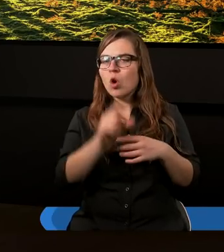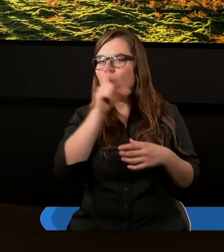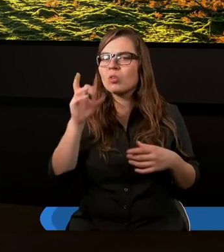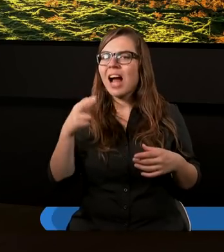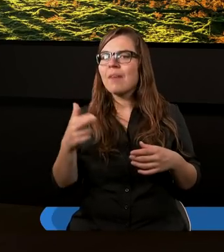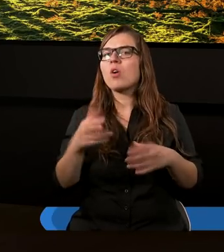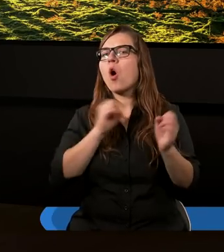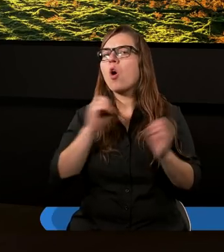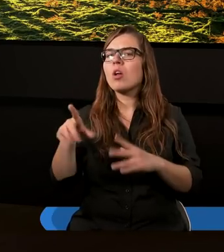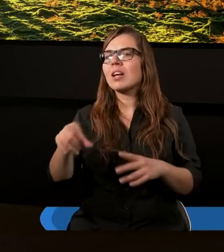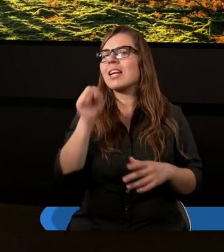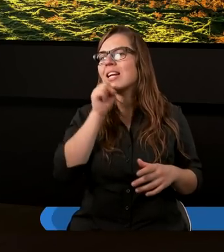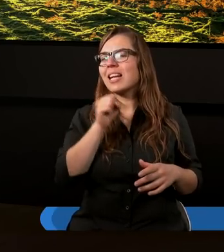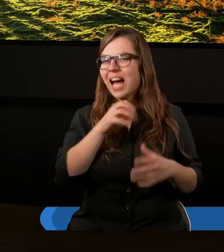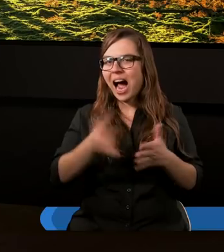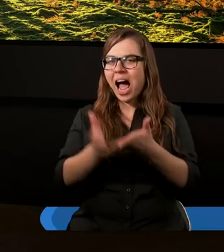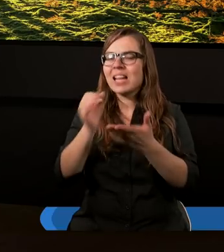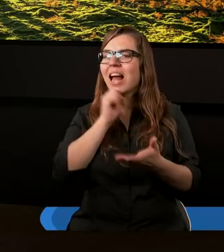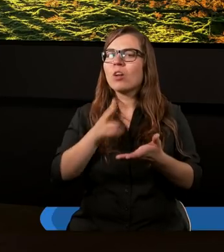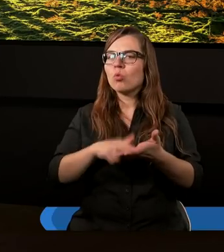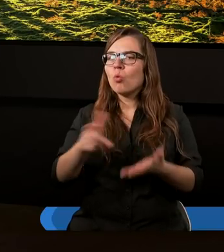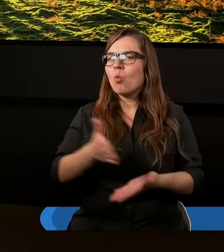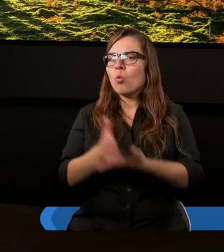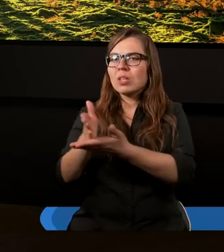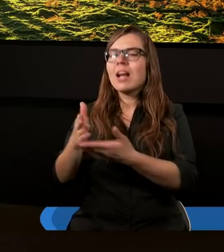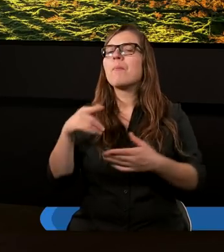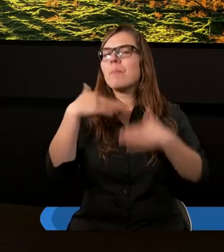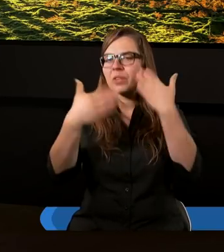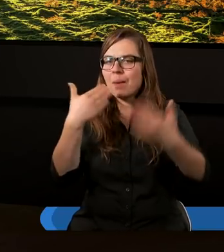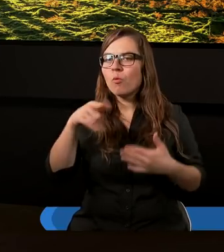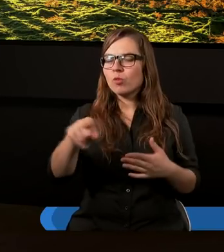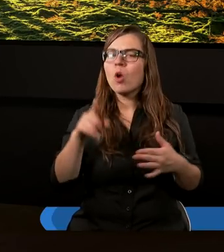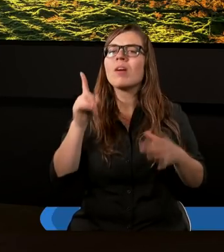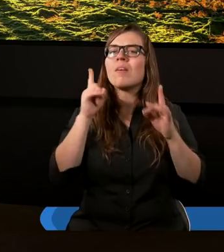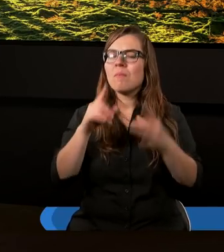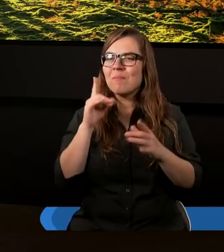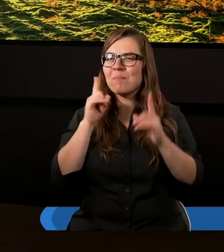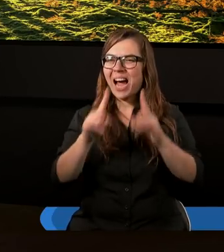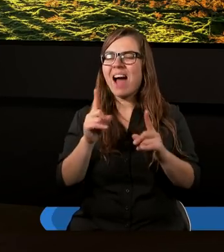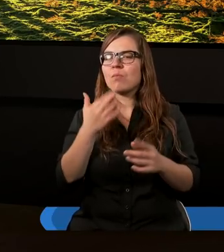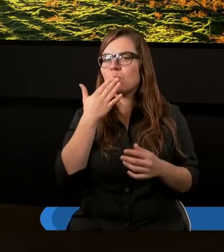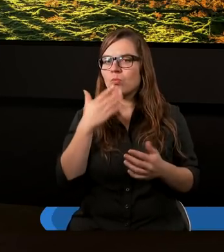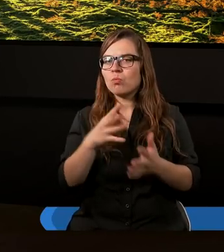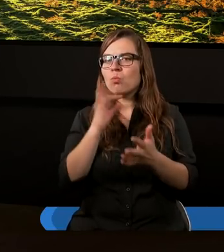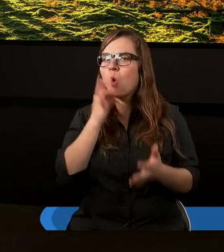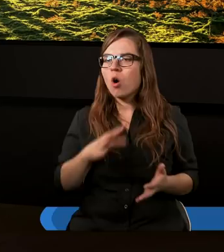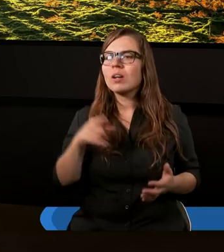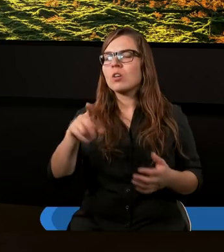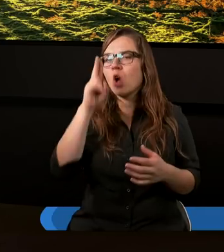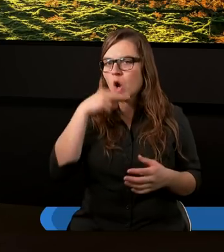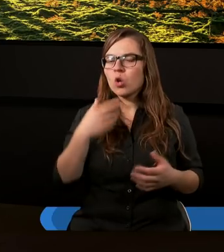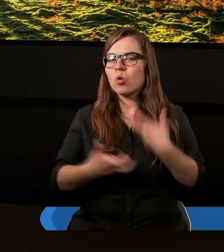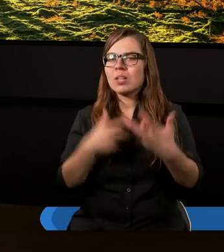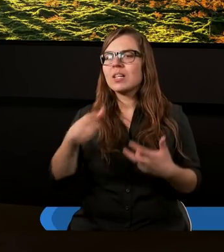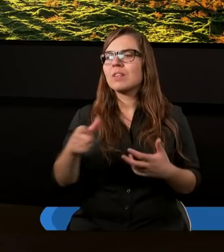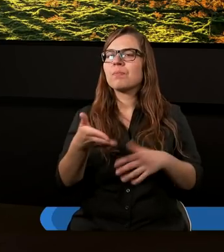twardo, odrzuciwszy radę starszych, jakie mu udzielili i przemówił do nich według rady młodszych. Tak, mój ojciec